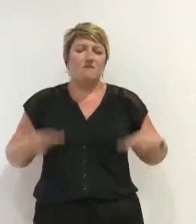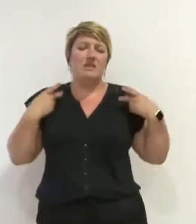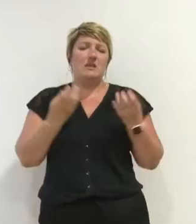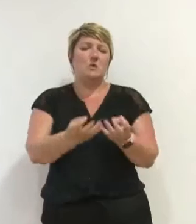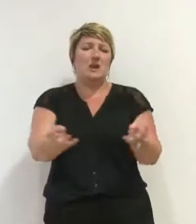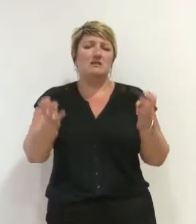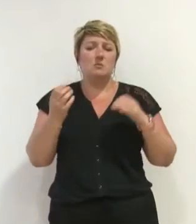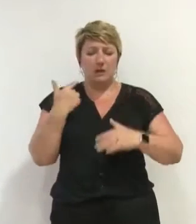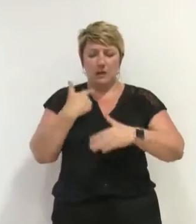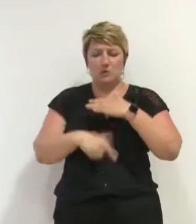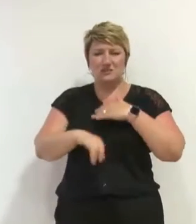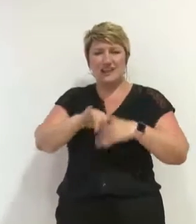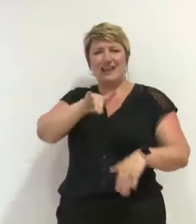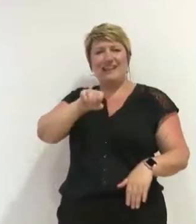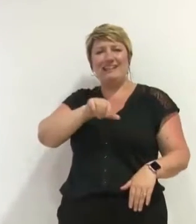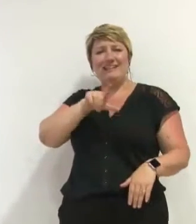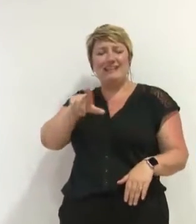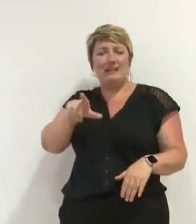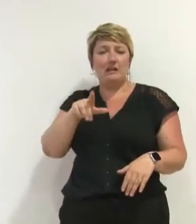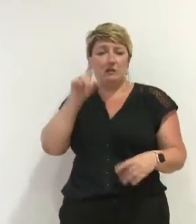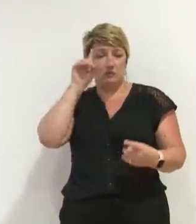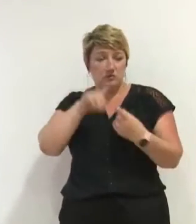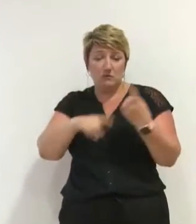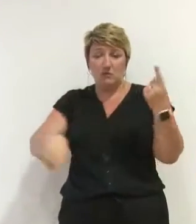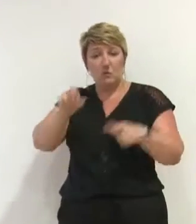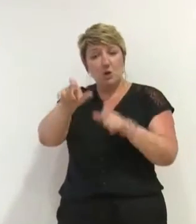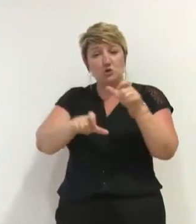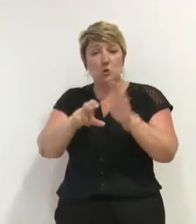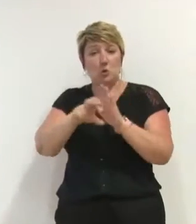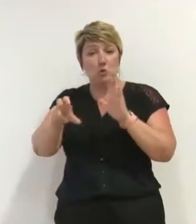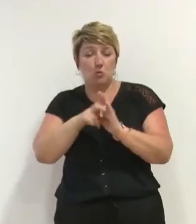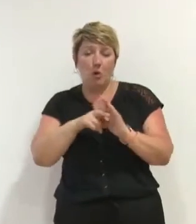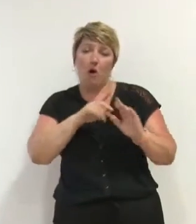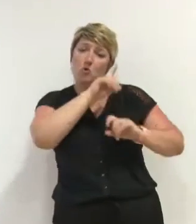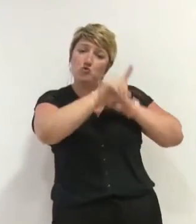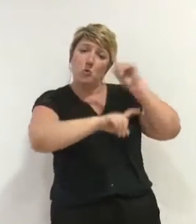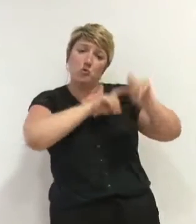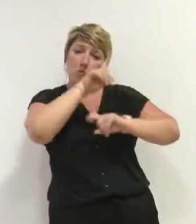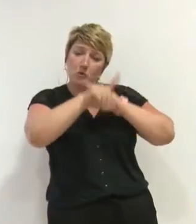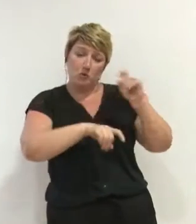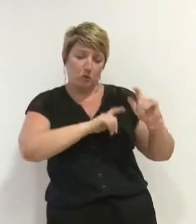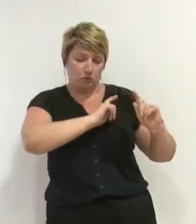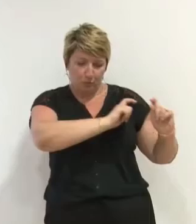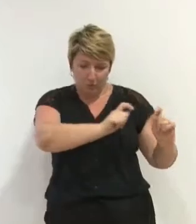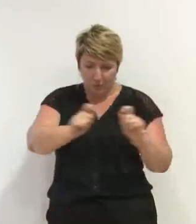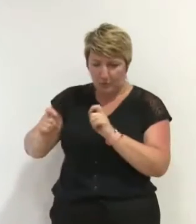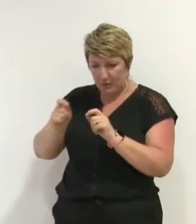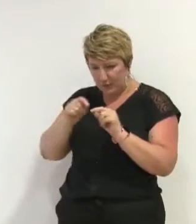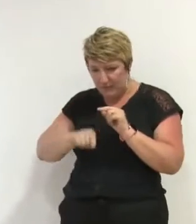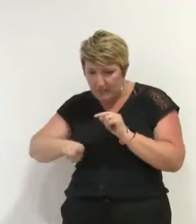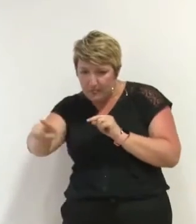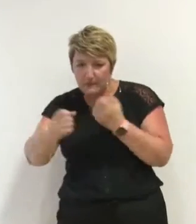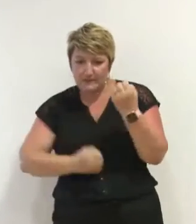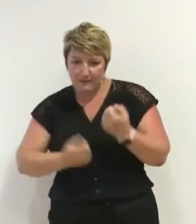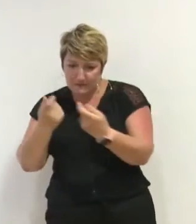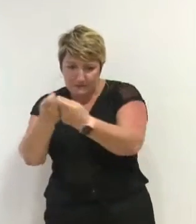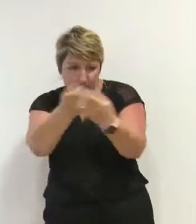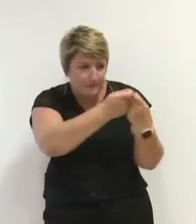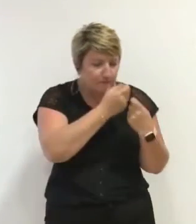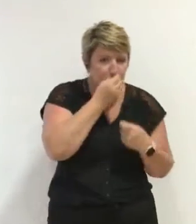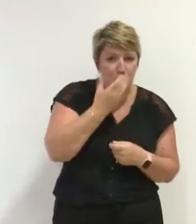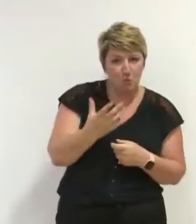-Deal permettant le recueil des demandes des grenobloises et grenoblois, de les classifier, de les attribuer au bon service et clarifier la procédure,